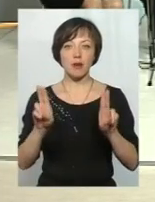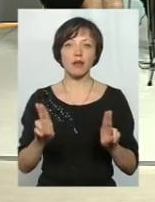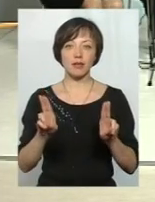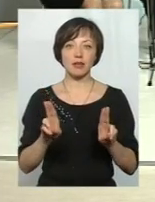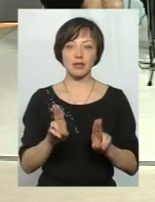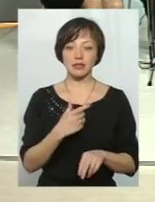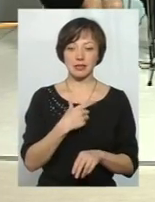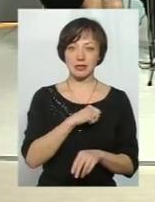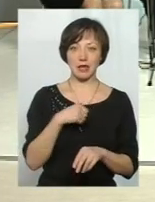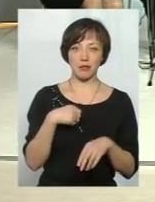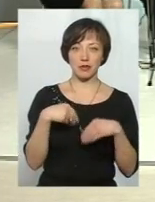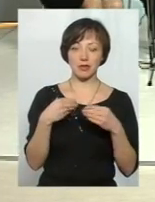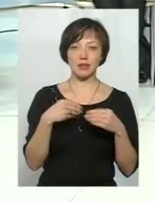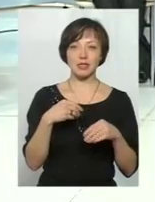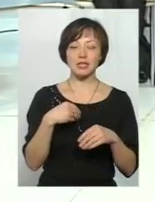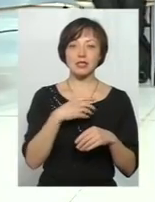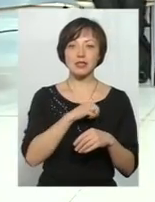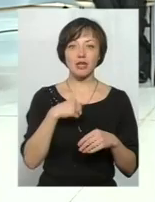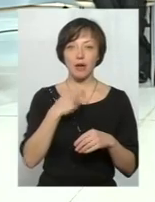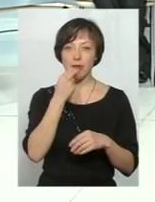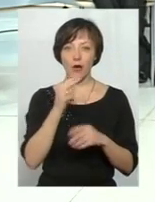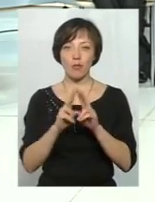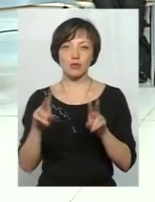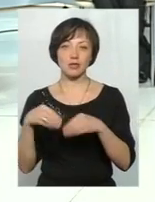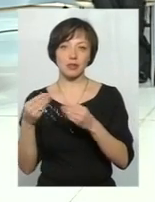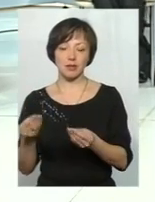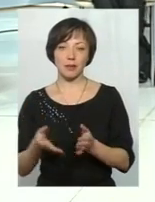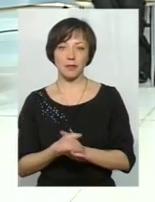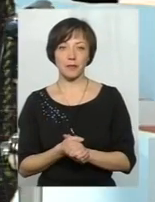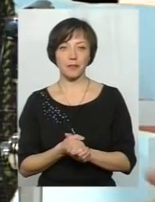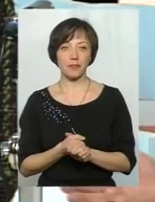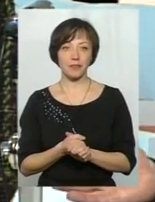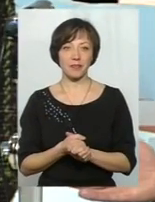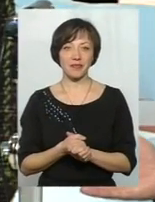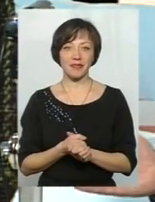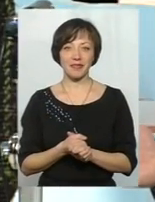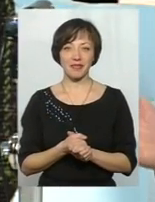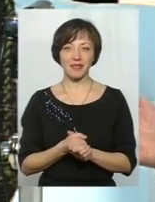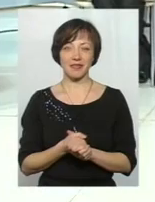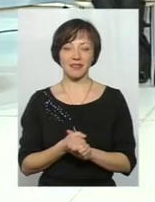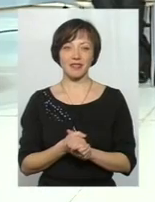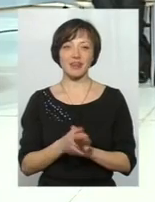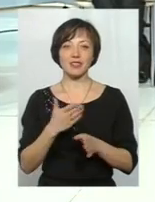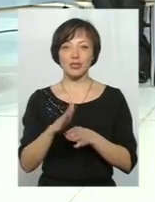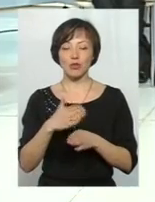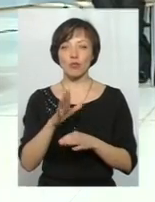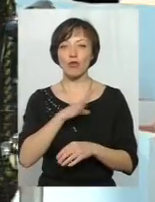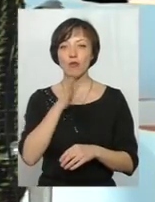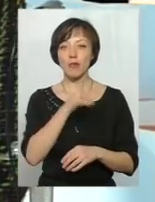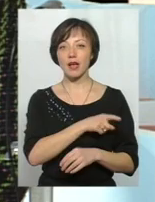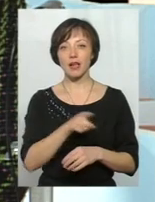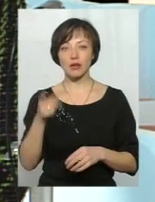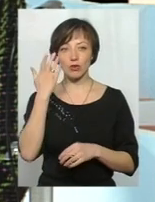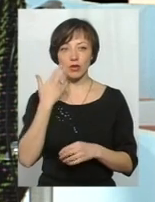і сам не дам, і комусь не дам. Сам не гам, і комусь не дам. Десь частково. скажу, був період, коли